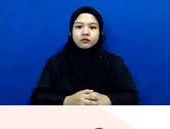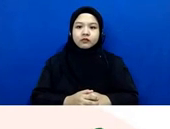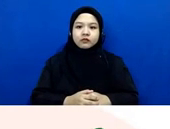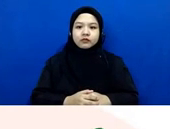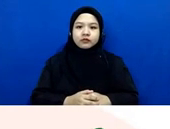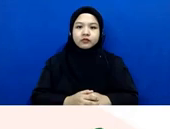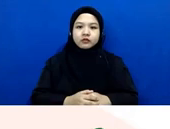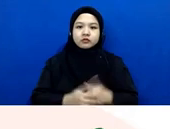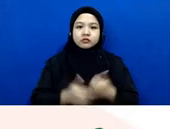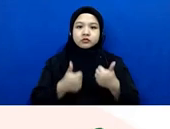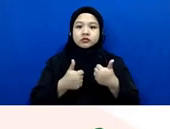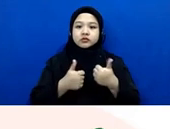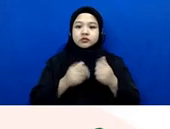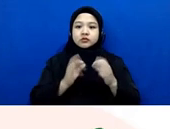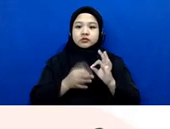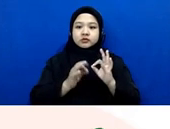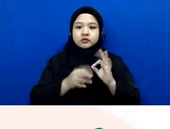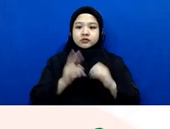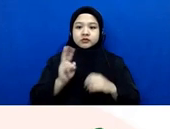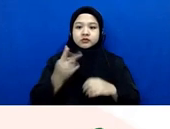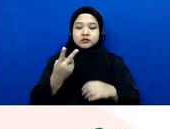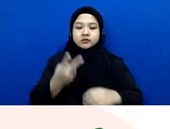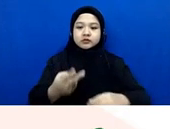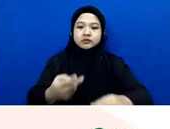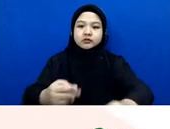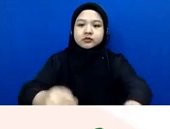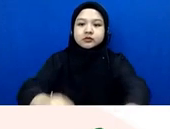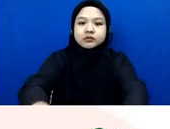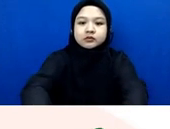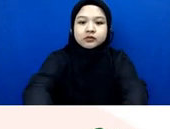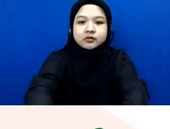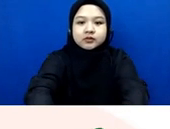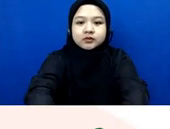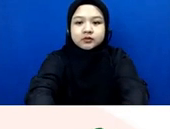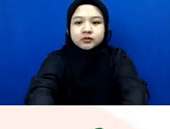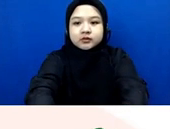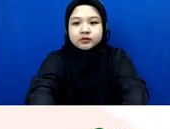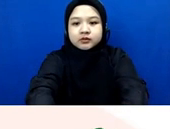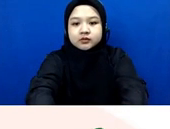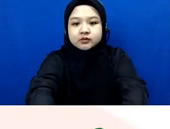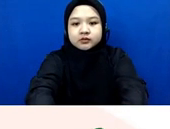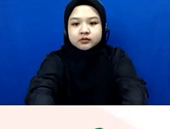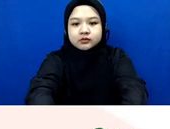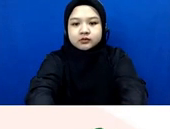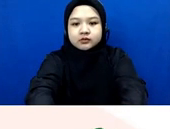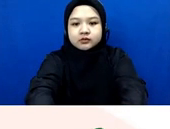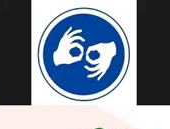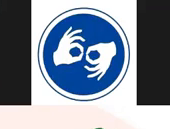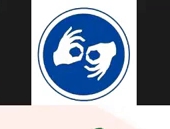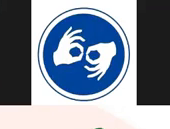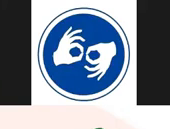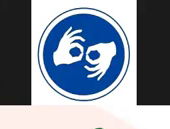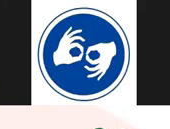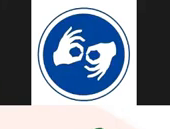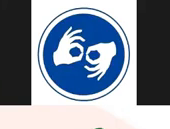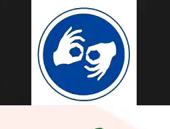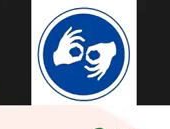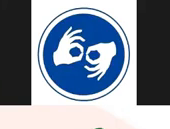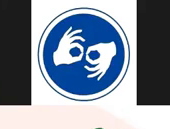yang hampir ya hampir ya mungkin yang sama sekali tidak bisa menjadi narasumber di dalam